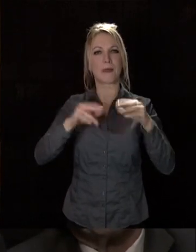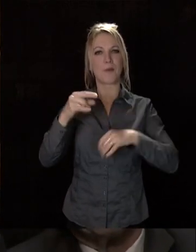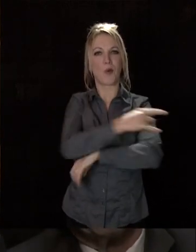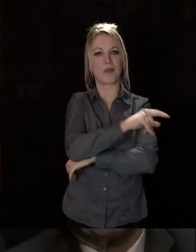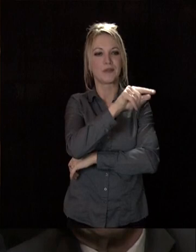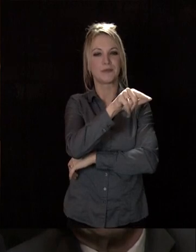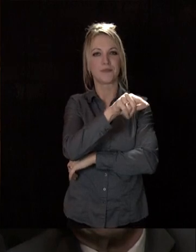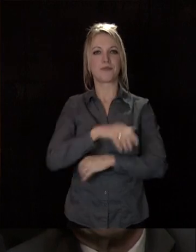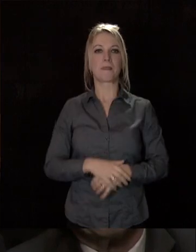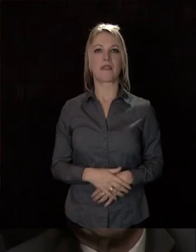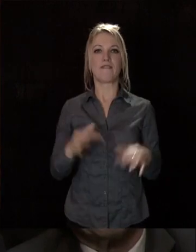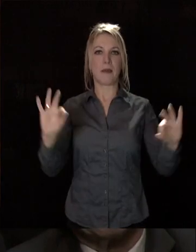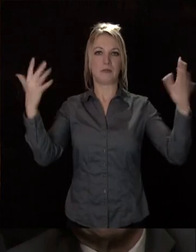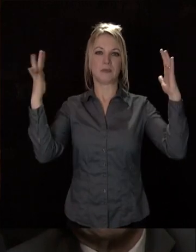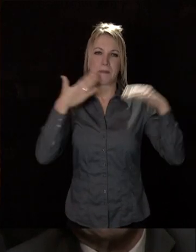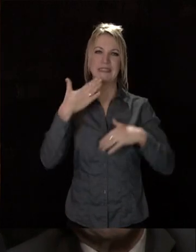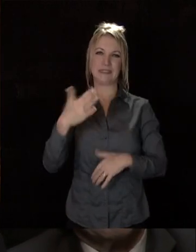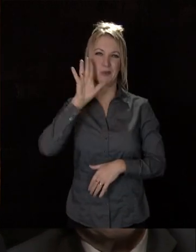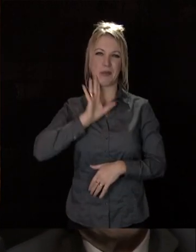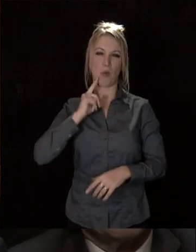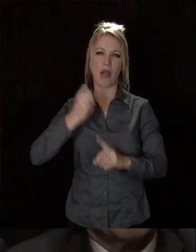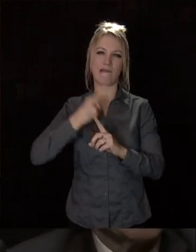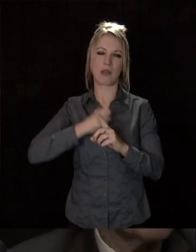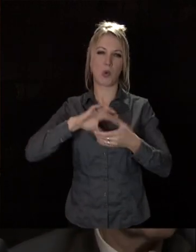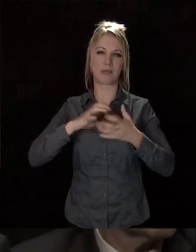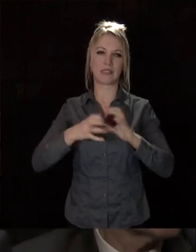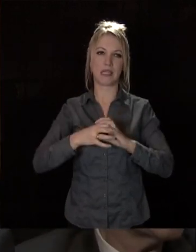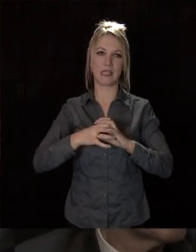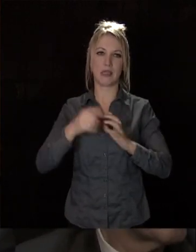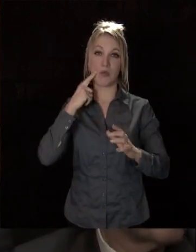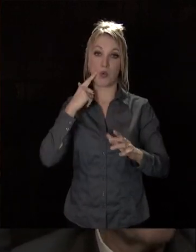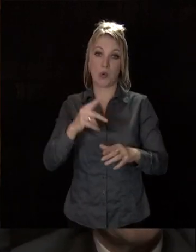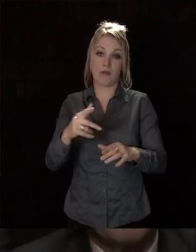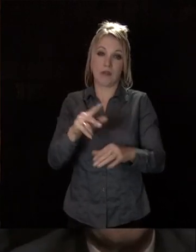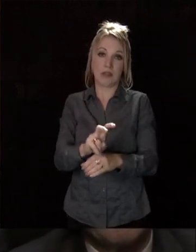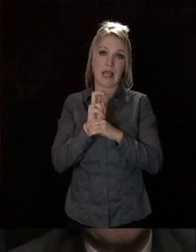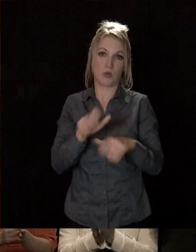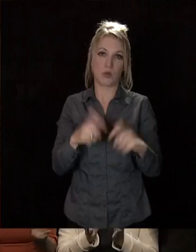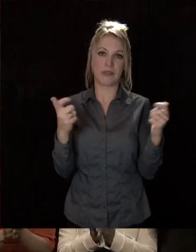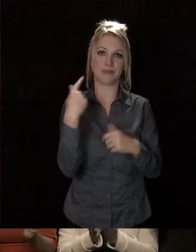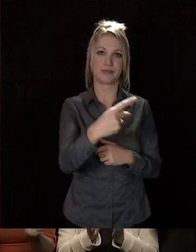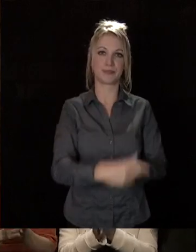travers vos applaudissements, de les applaudir dans le combat difficile qui mène pour la survie de leur entreprise.